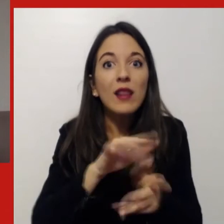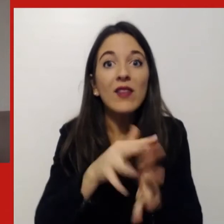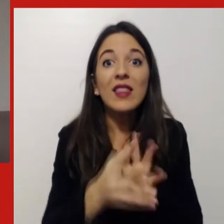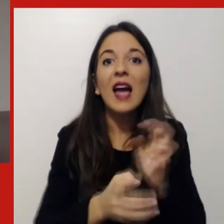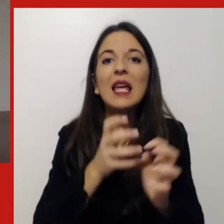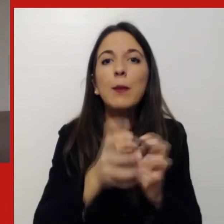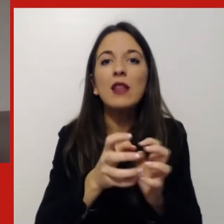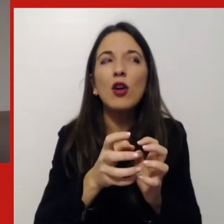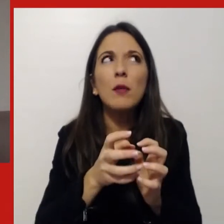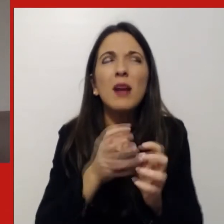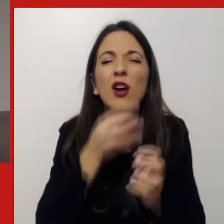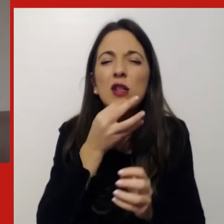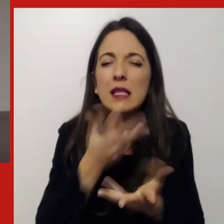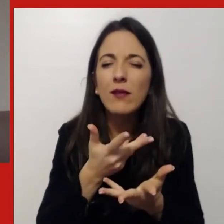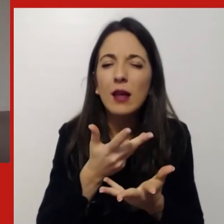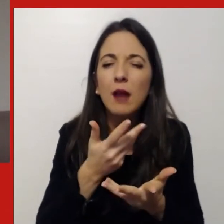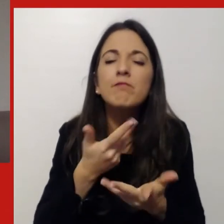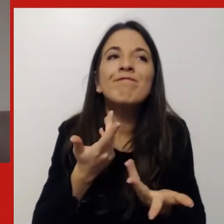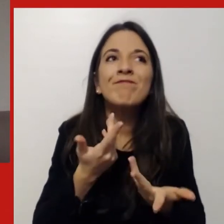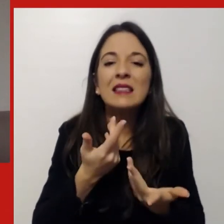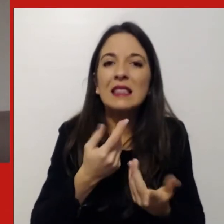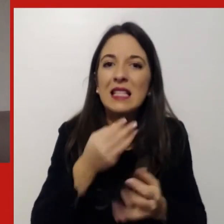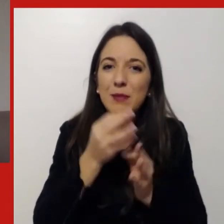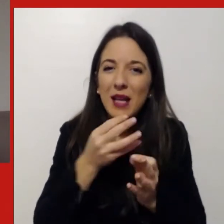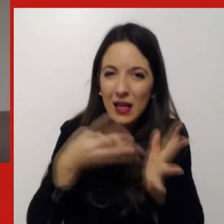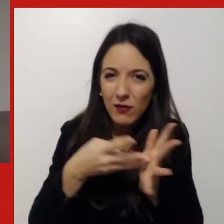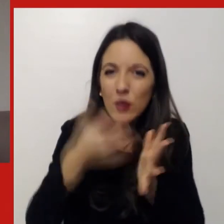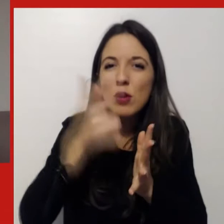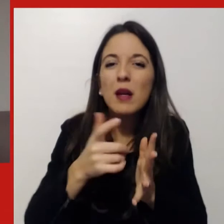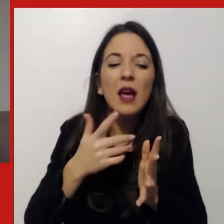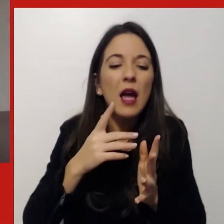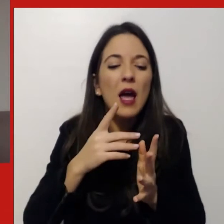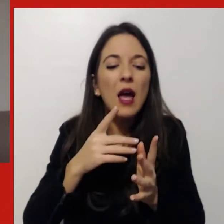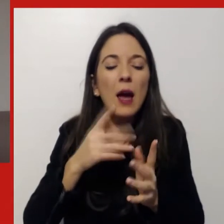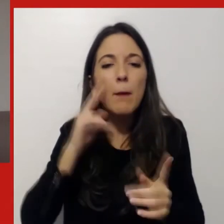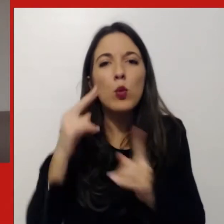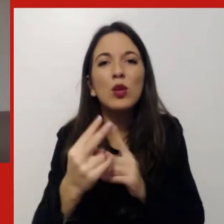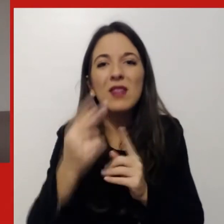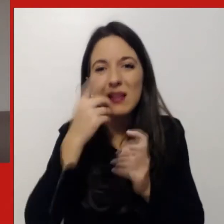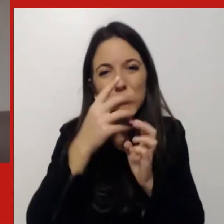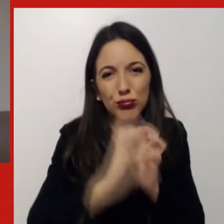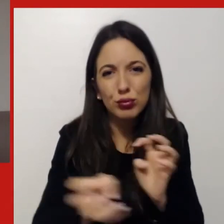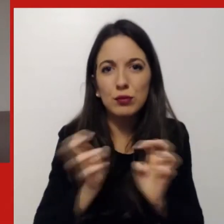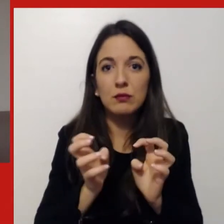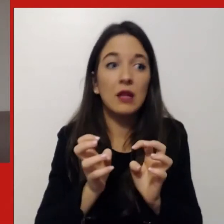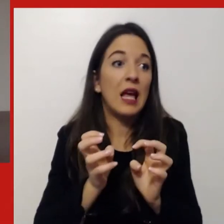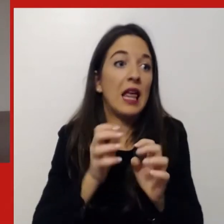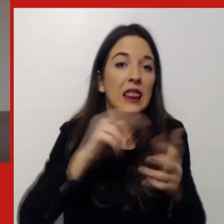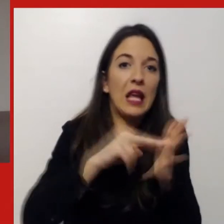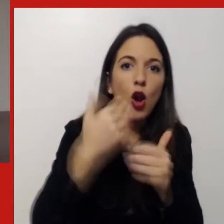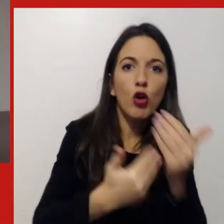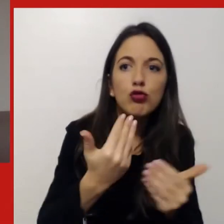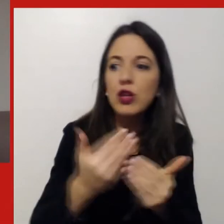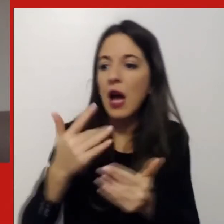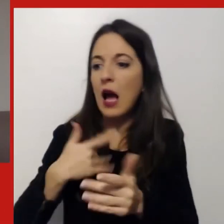processi, riguarda le interfacce, riguarda la tecnologia, riguarda secondo me tutto quello che è esperienza e cliente